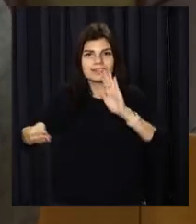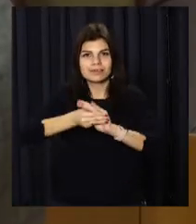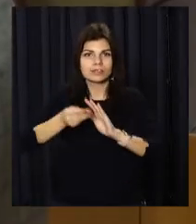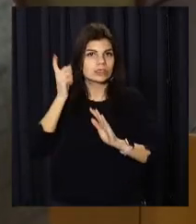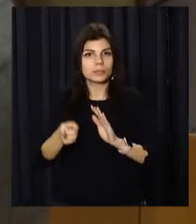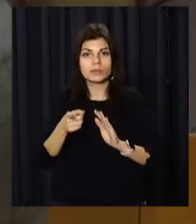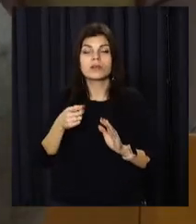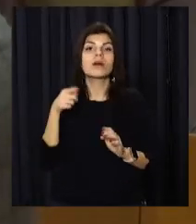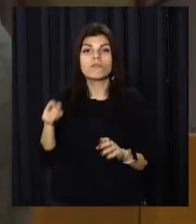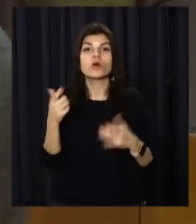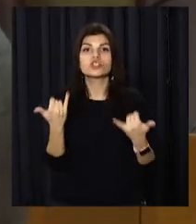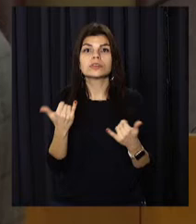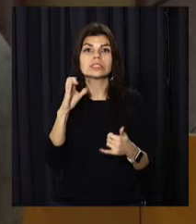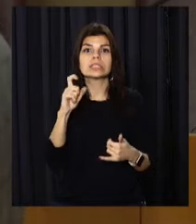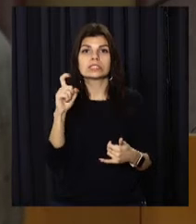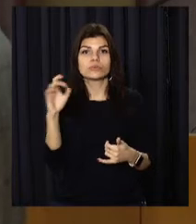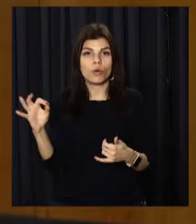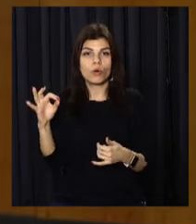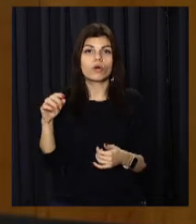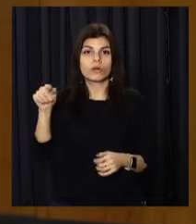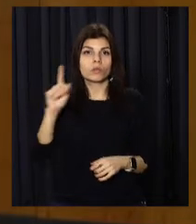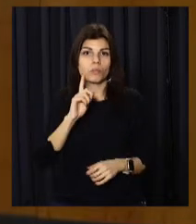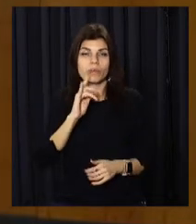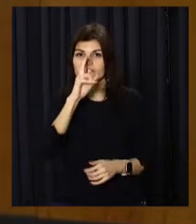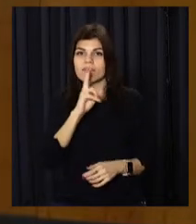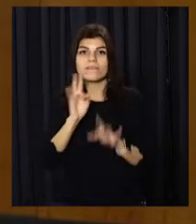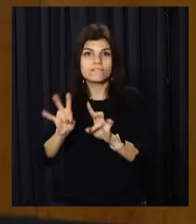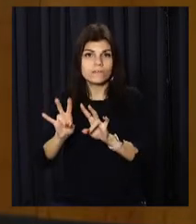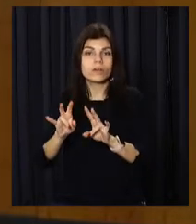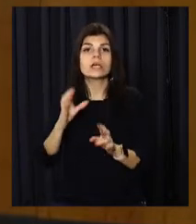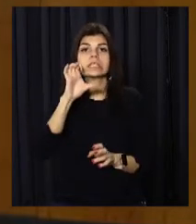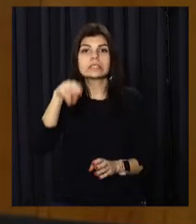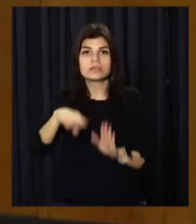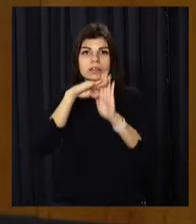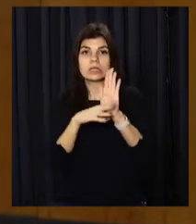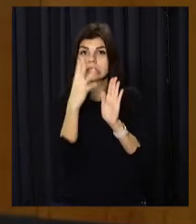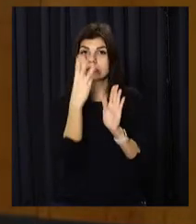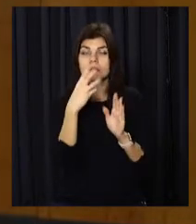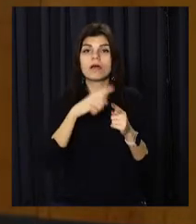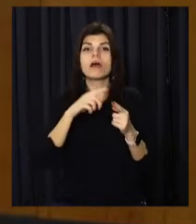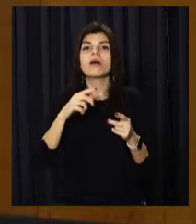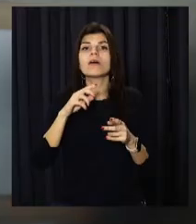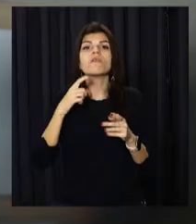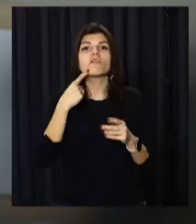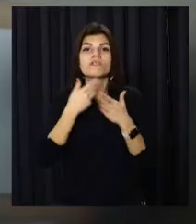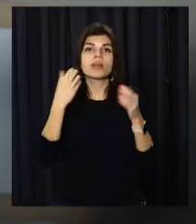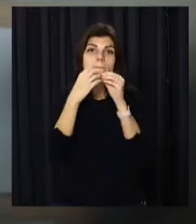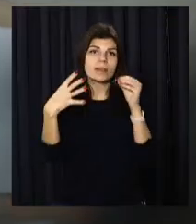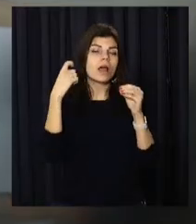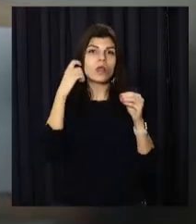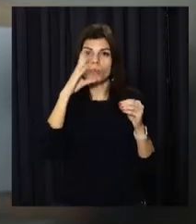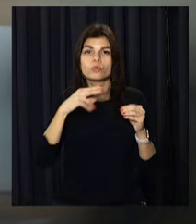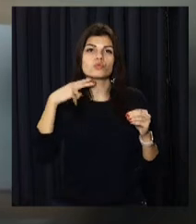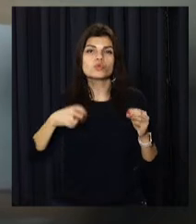Він наразі перебуває у СІЗО. Обвинуваченому пред'явили підозру за трьома статтями. Нацгвардійцю світить від 15 років